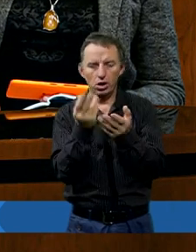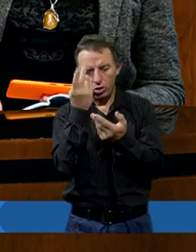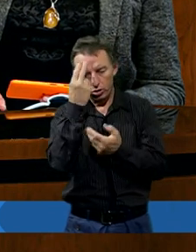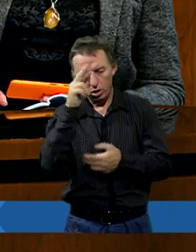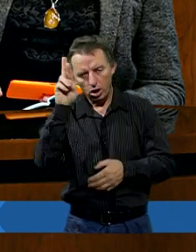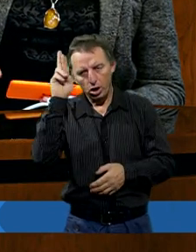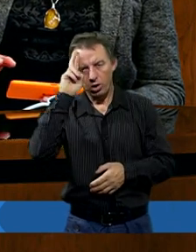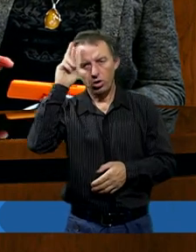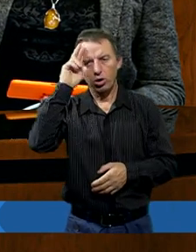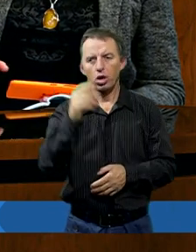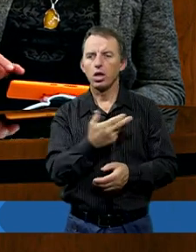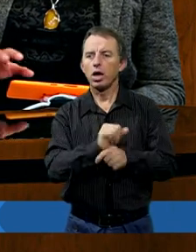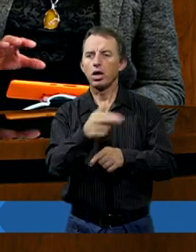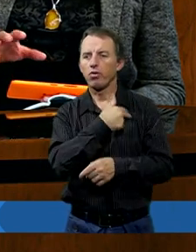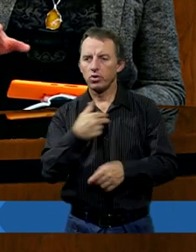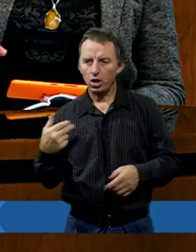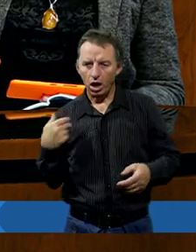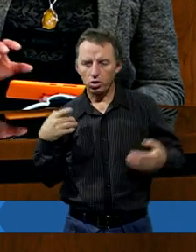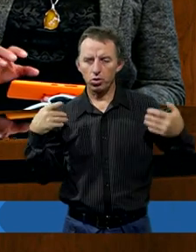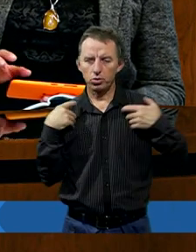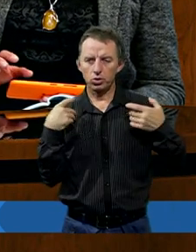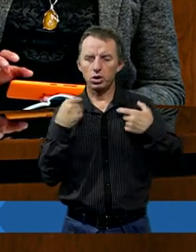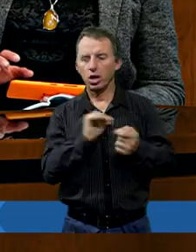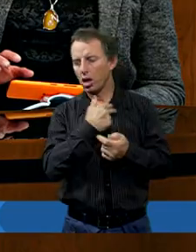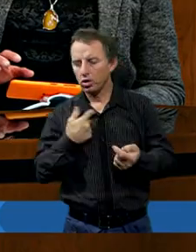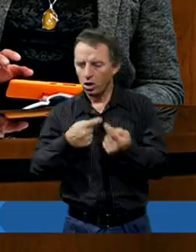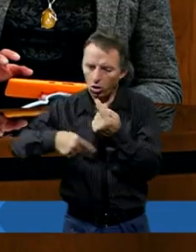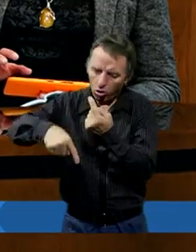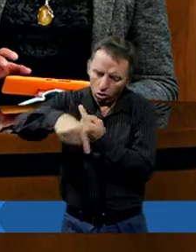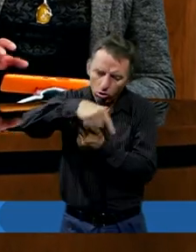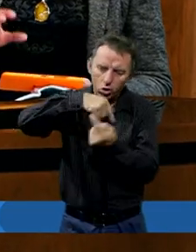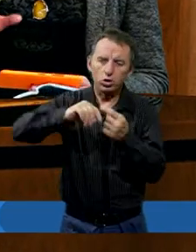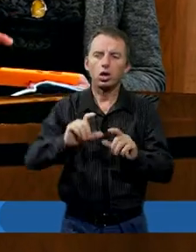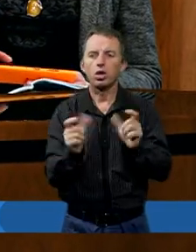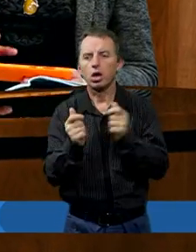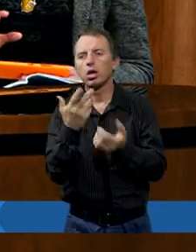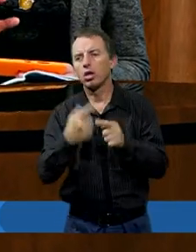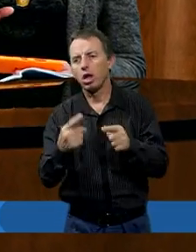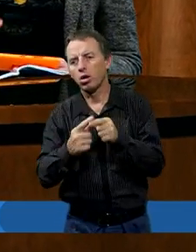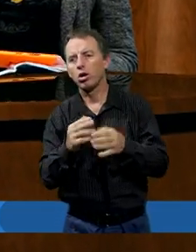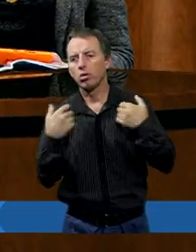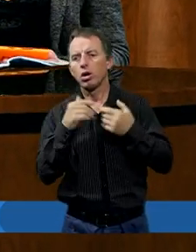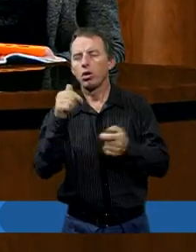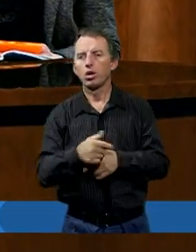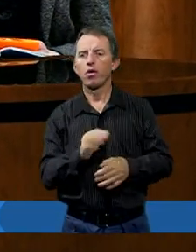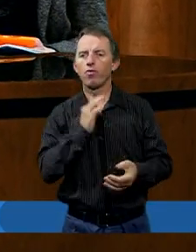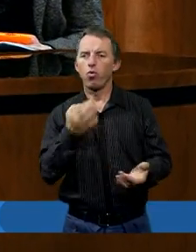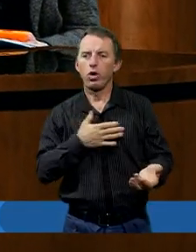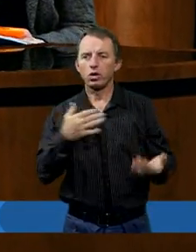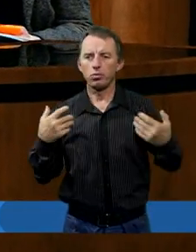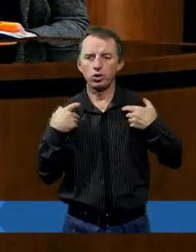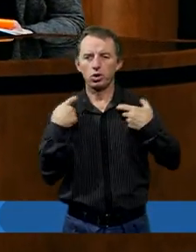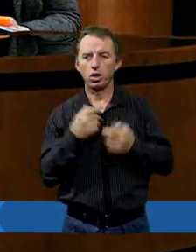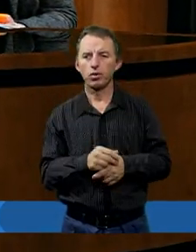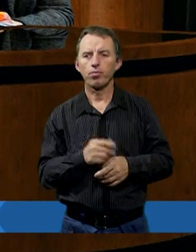rozumie. Jak często w naszym życiu, czy gdzieś w życiu naszego otoczenia się zdarza, o wiele drobniejsze, byśmy powiedzieli błahe